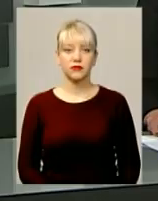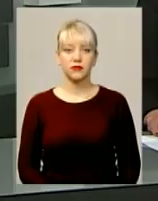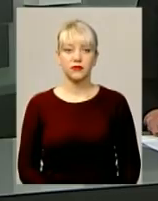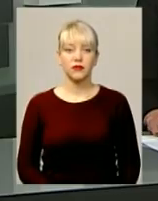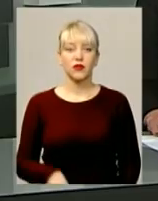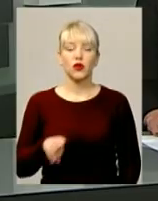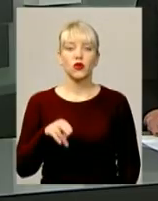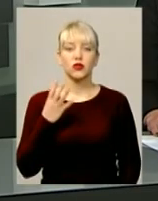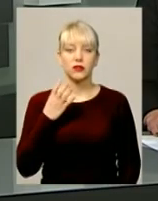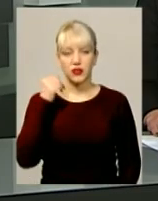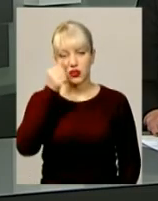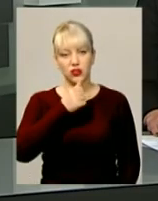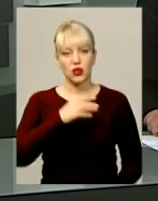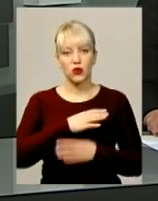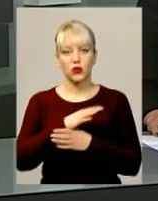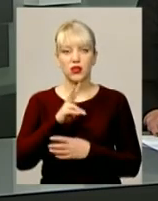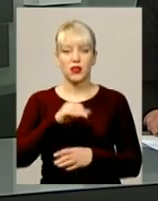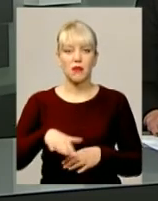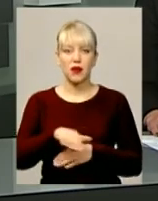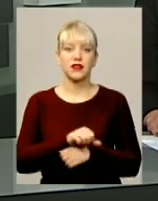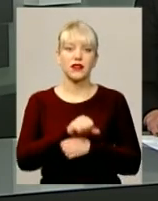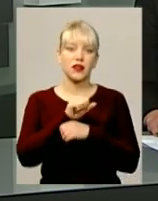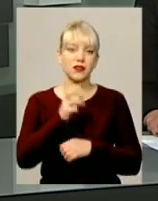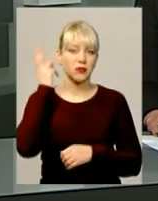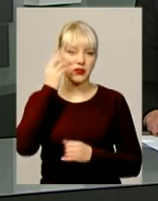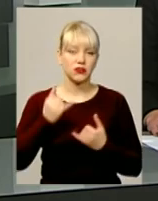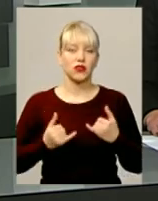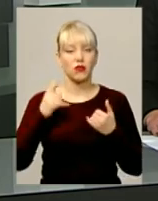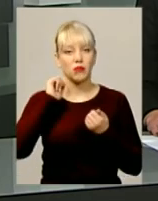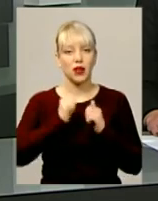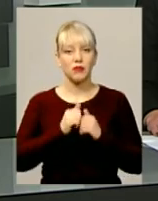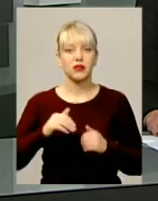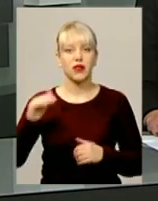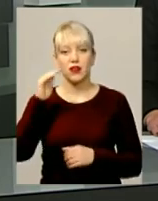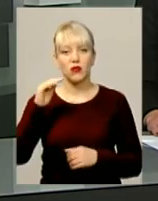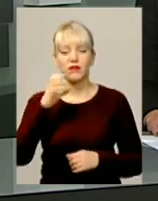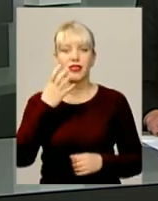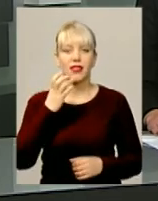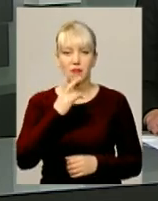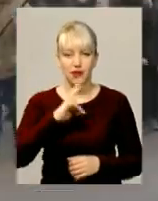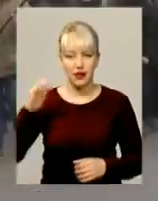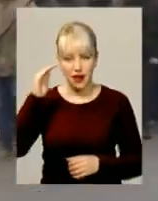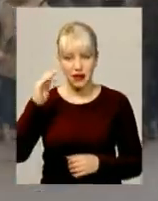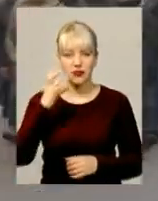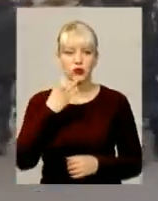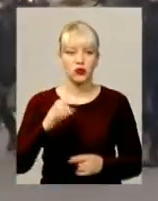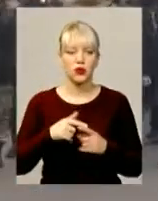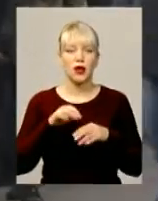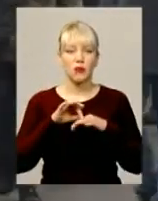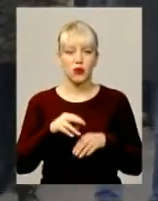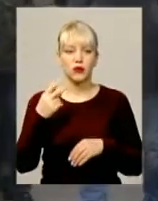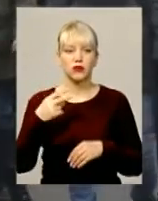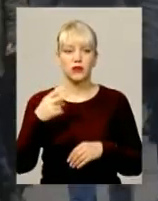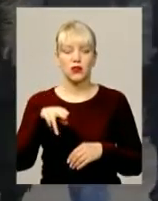До 4-ї річниці розстрілів на Майдані у Хмельницькому вшанують пам'ять Героїв Небесної Сотні. 20 лютого проведуть марш